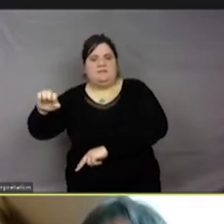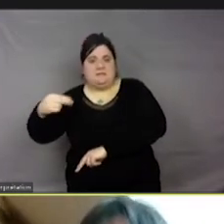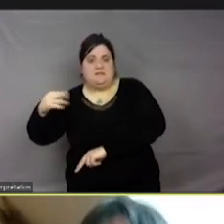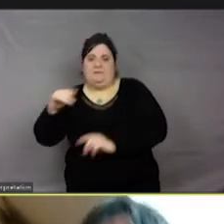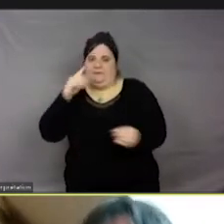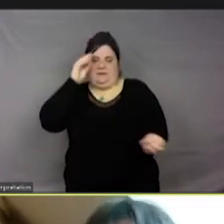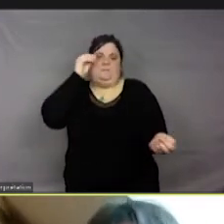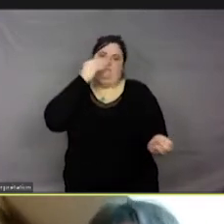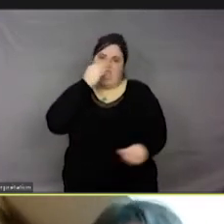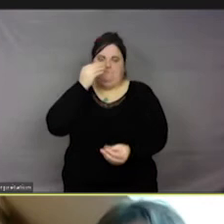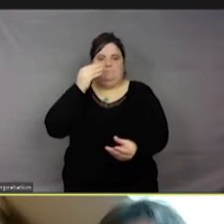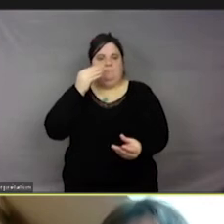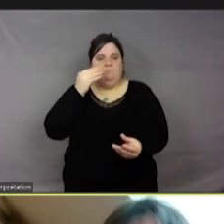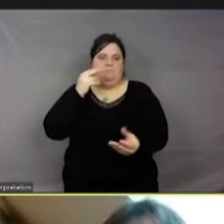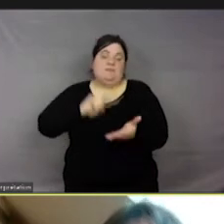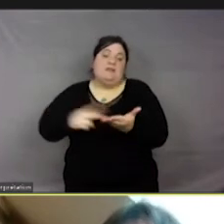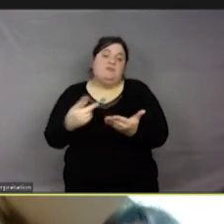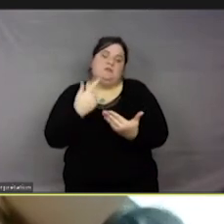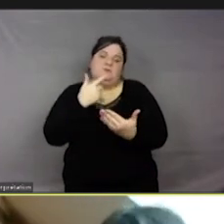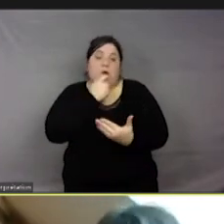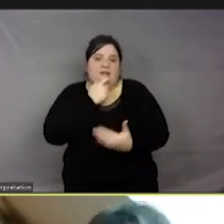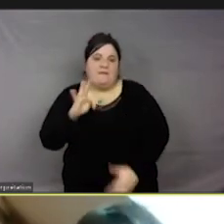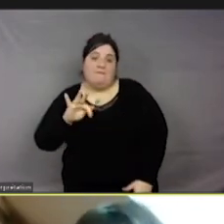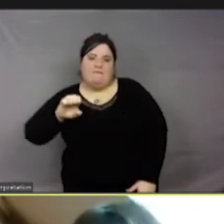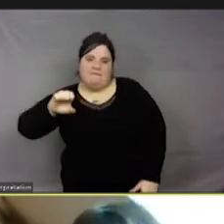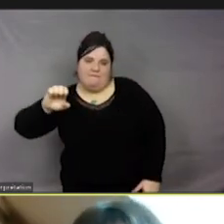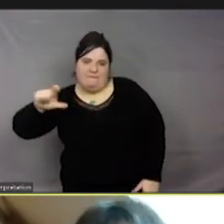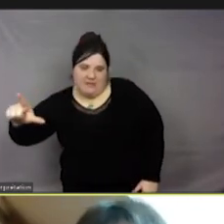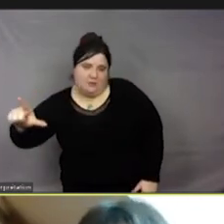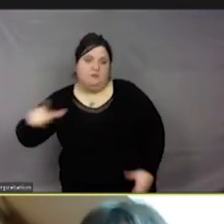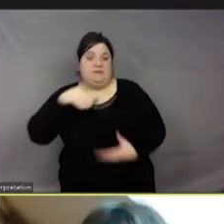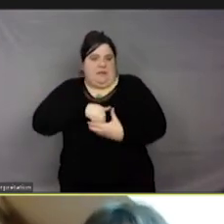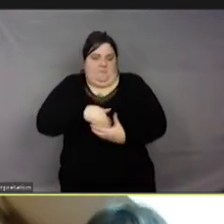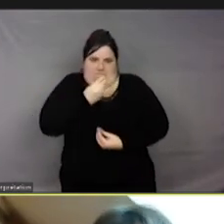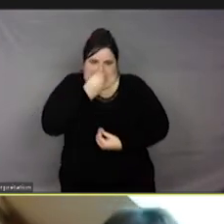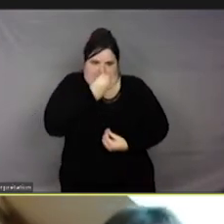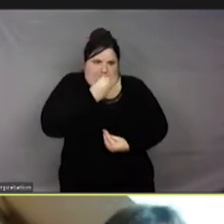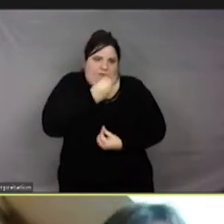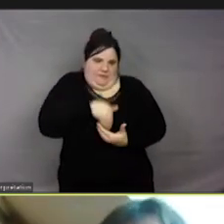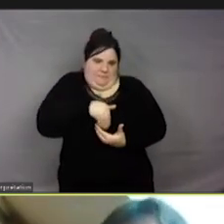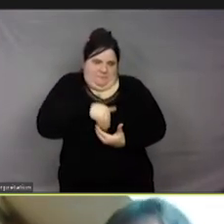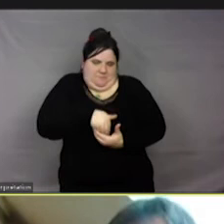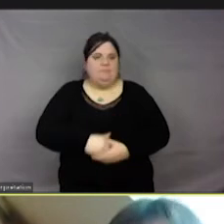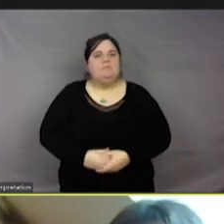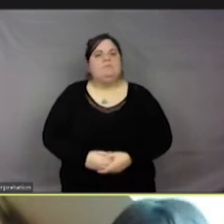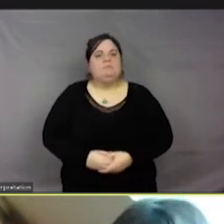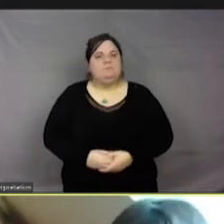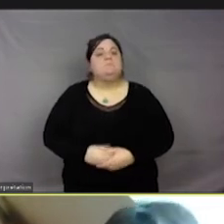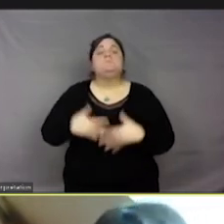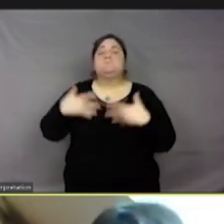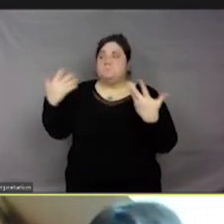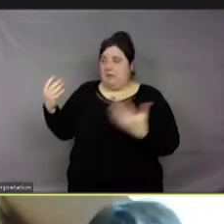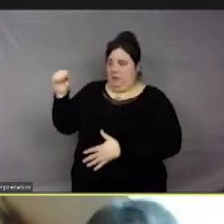« sentir » et « ressentir ». Alors, « sentient » et ses dérivés en anglais maintenant. Donc, vous voyez que nous avons